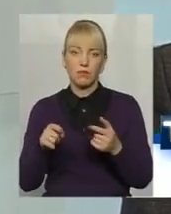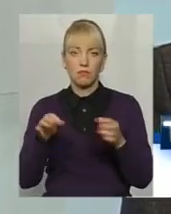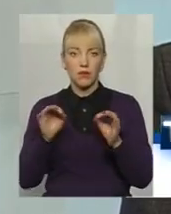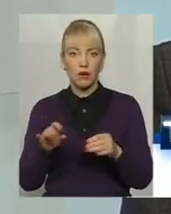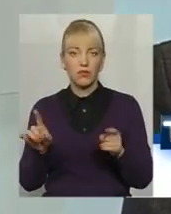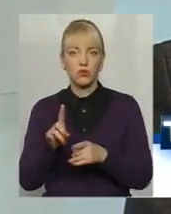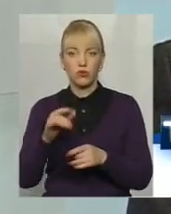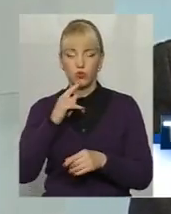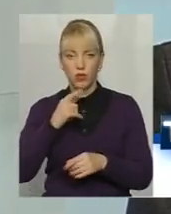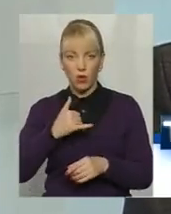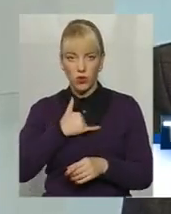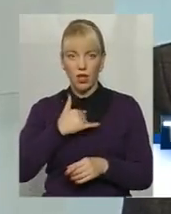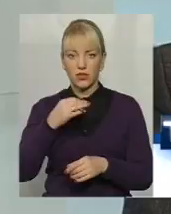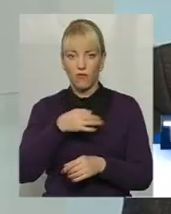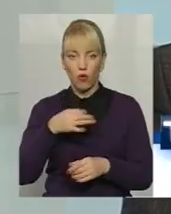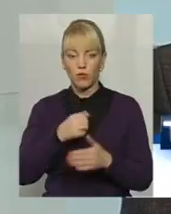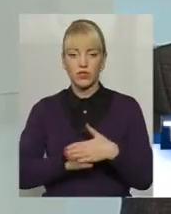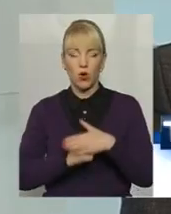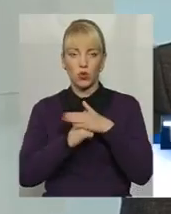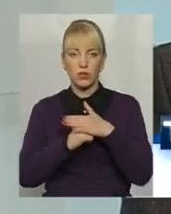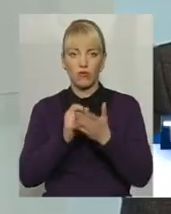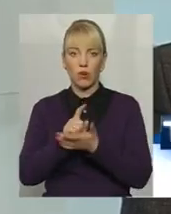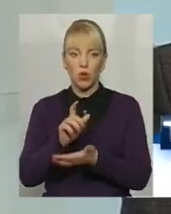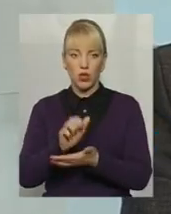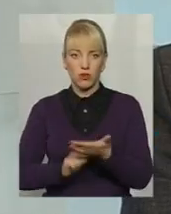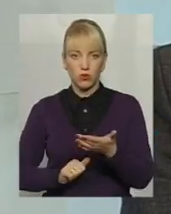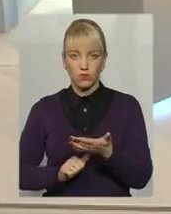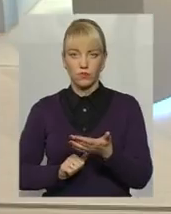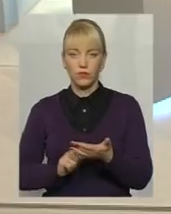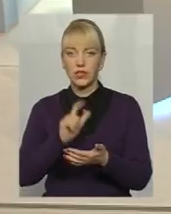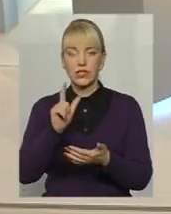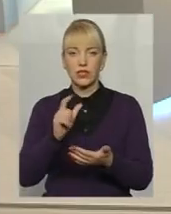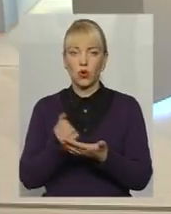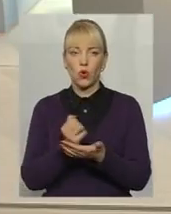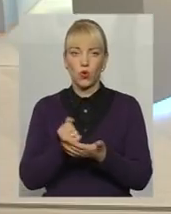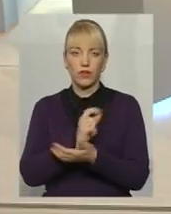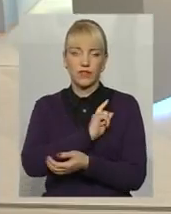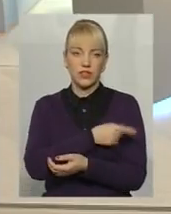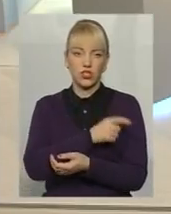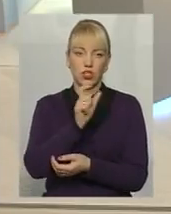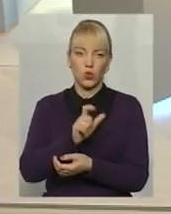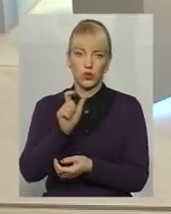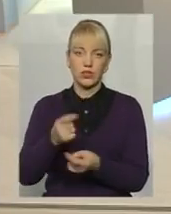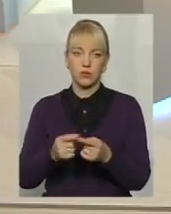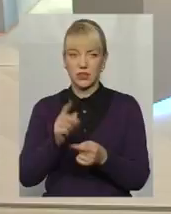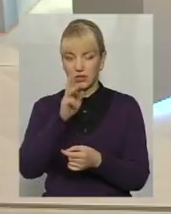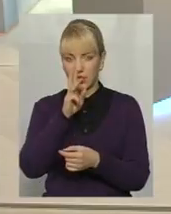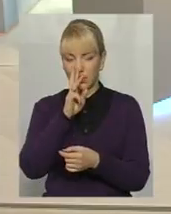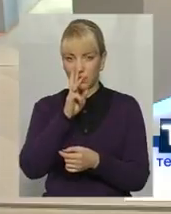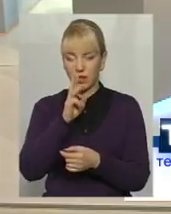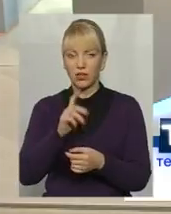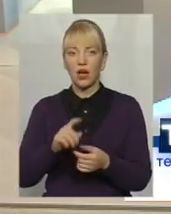в нас в області основа податку з доходів фізичних осіб, це зарплата